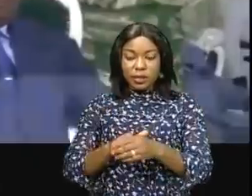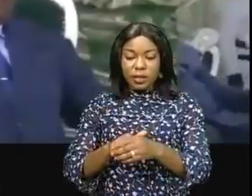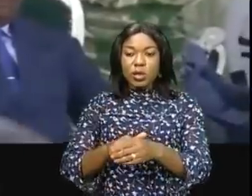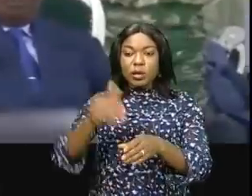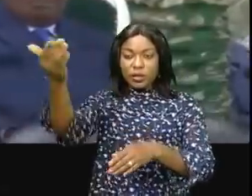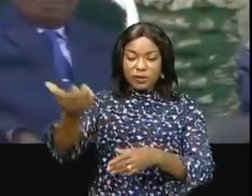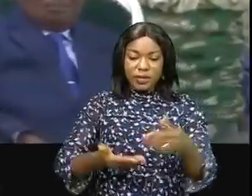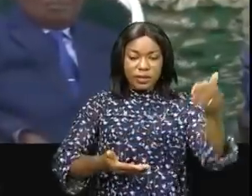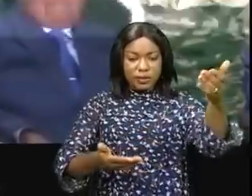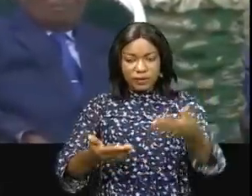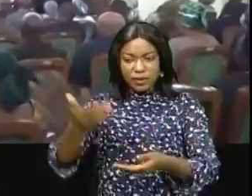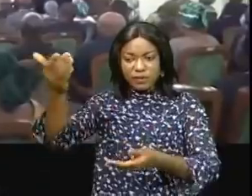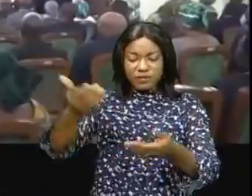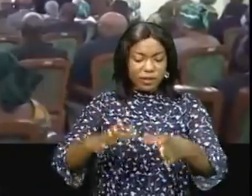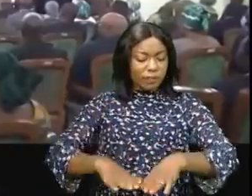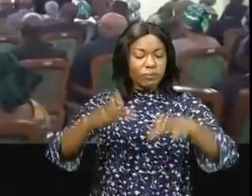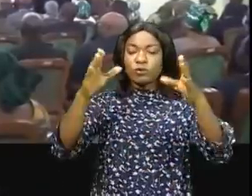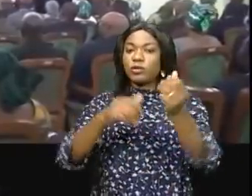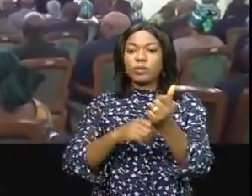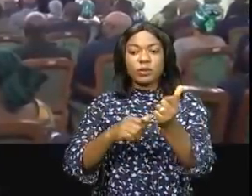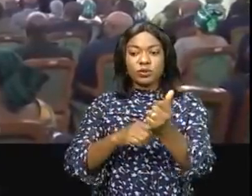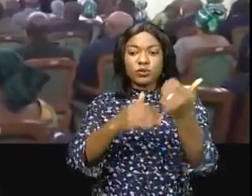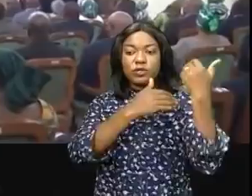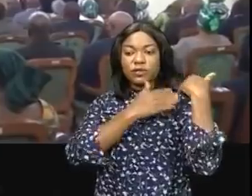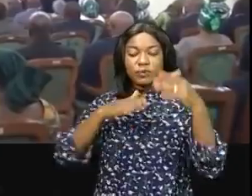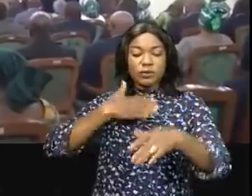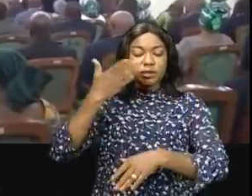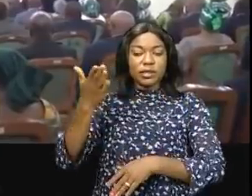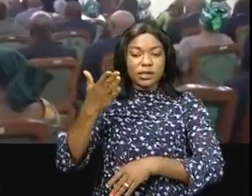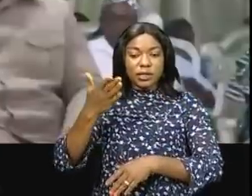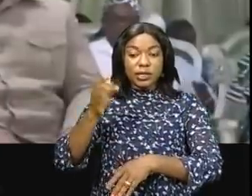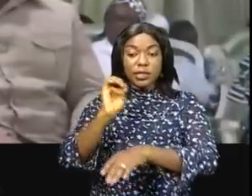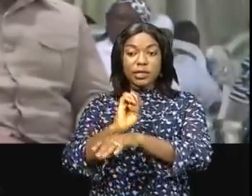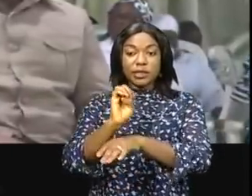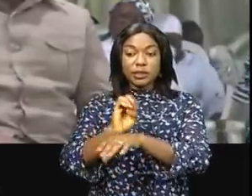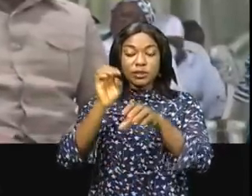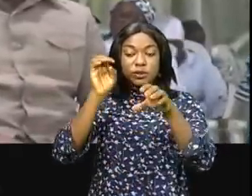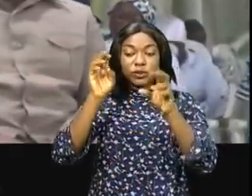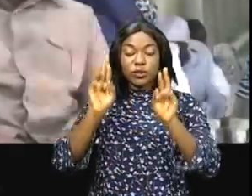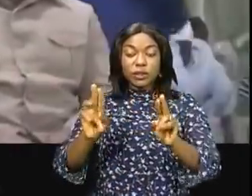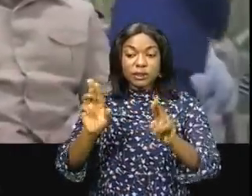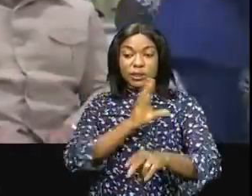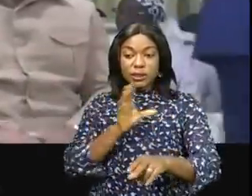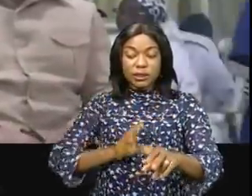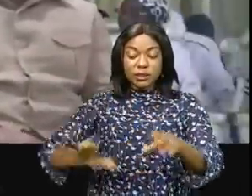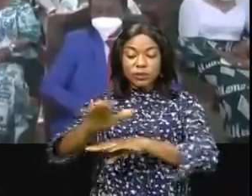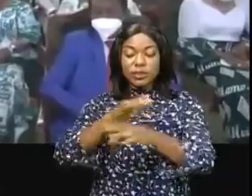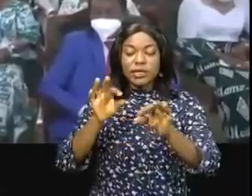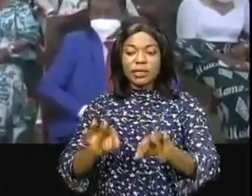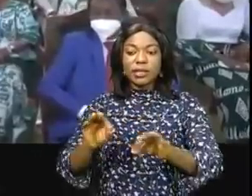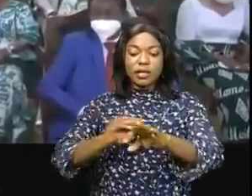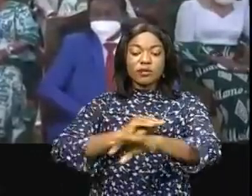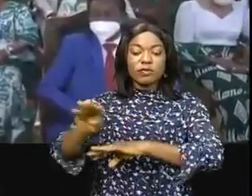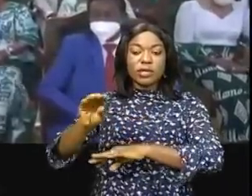invitation de Papa Simon Tiangani, chef spirituel de l'église de Jésus-Christ sur la terre, par son envoyé spécial Simon Kimbangu,